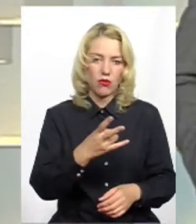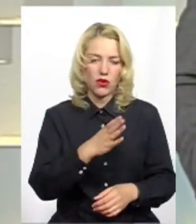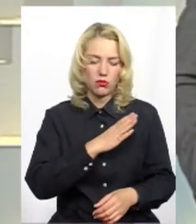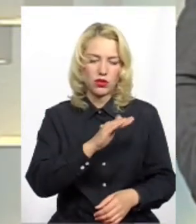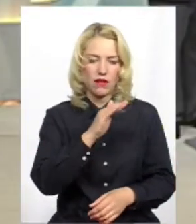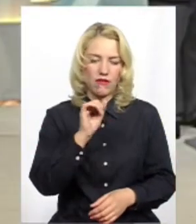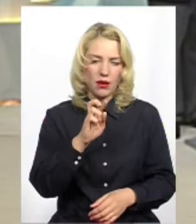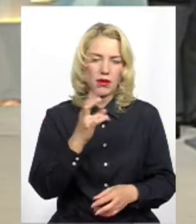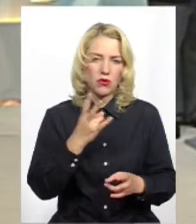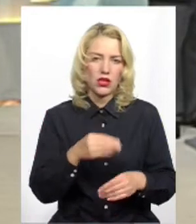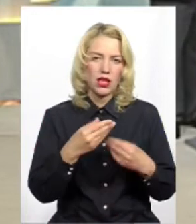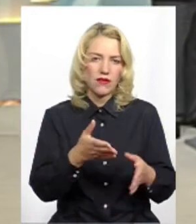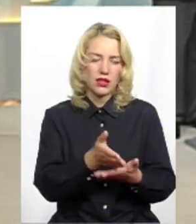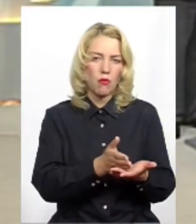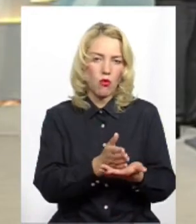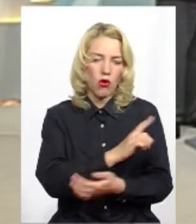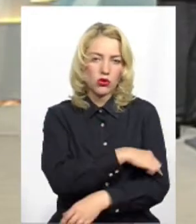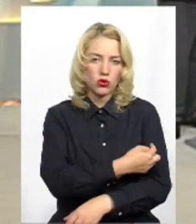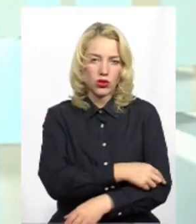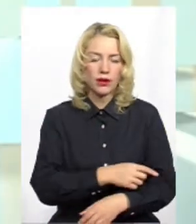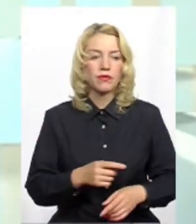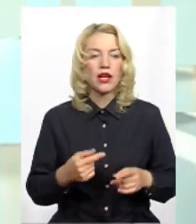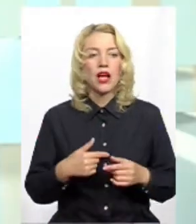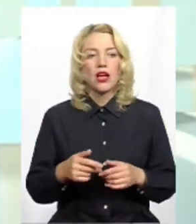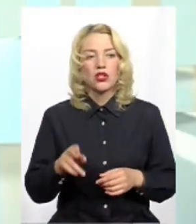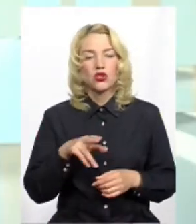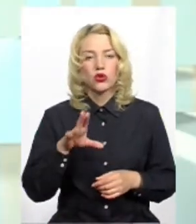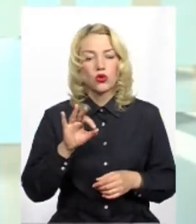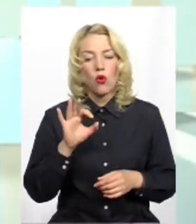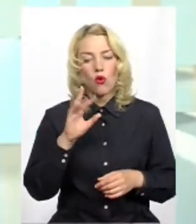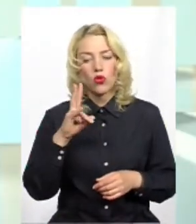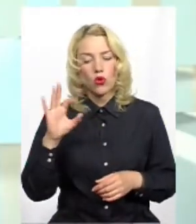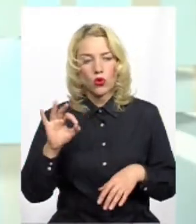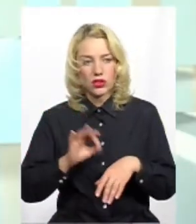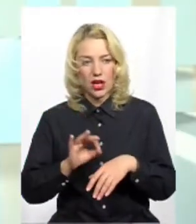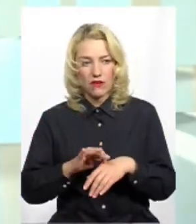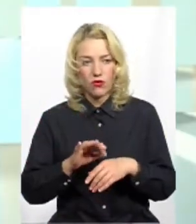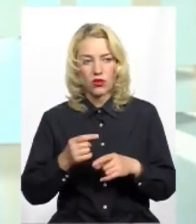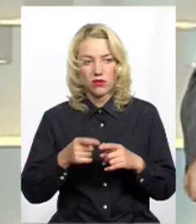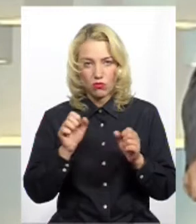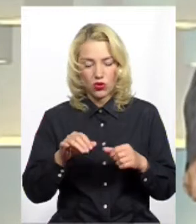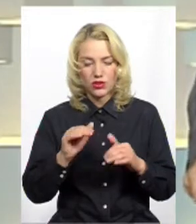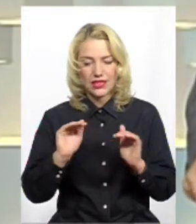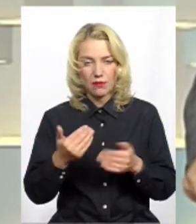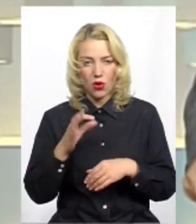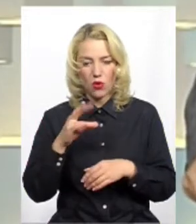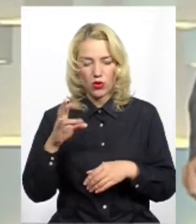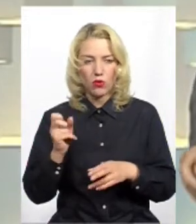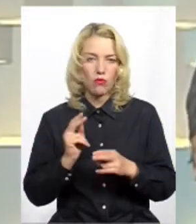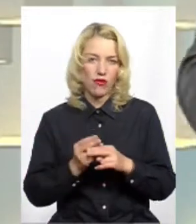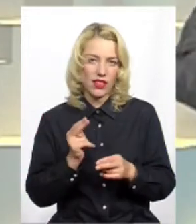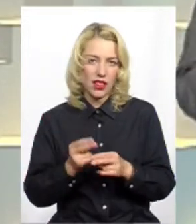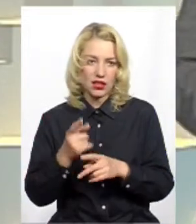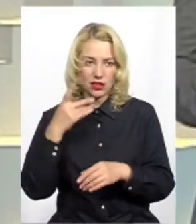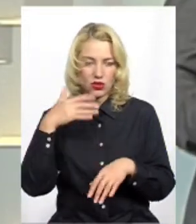будь-як, фапі надаватись посту. От стосовно тенденції до збільшення саме онкозахворюваності. От її можна змінити? Можна. Як? Профілактика.